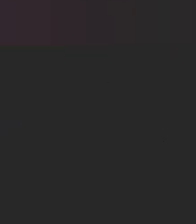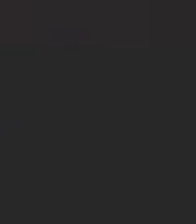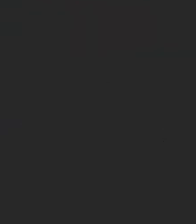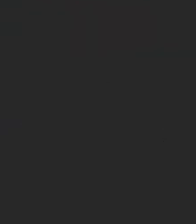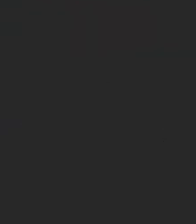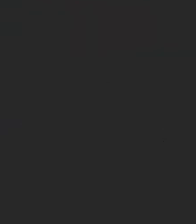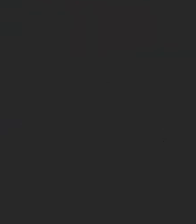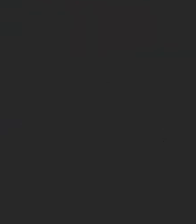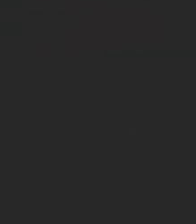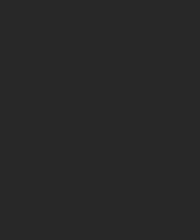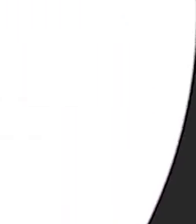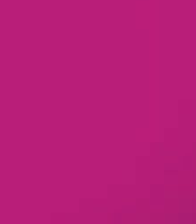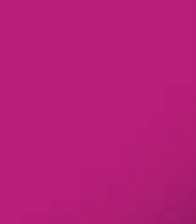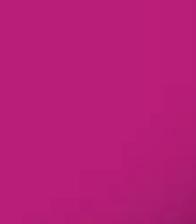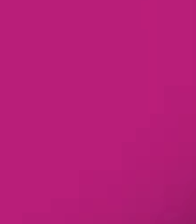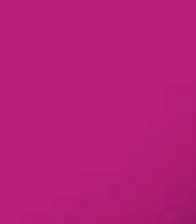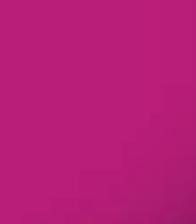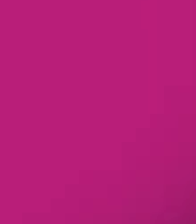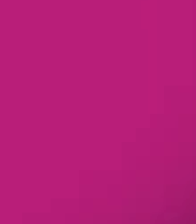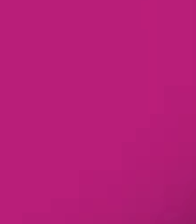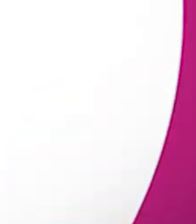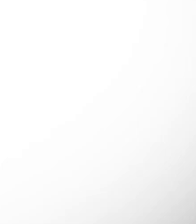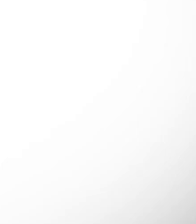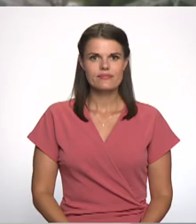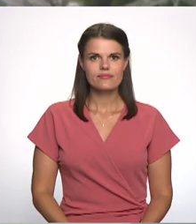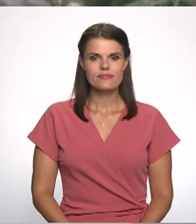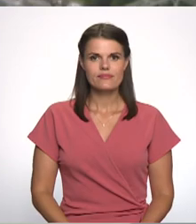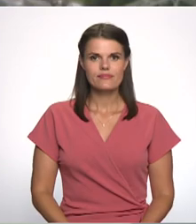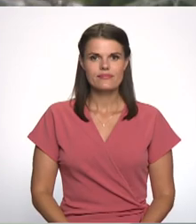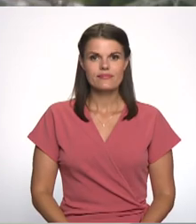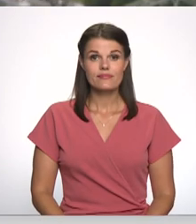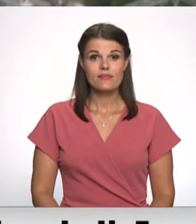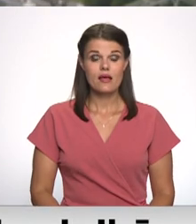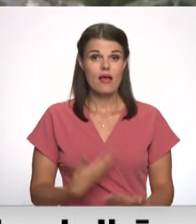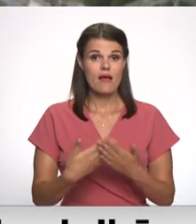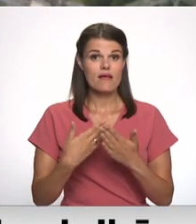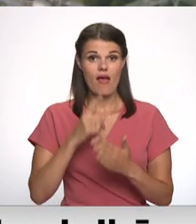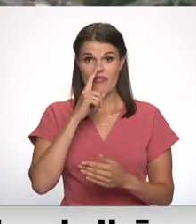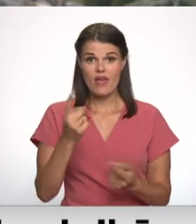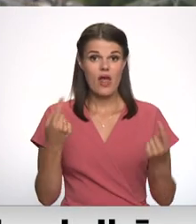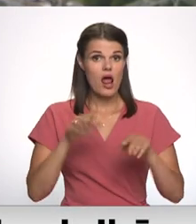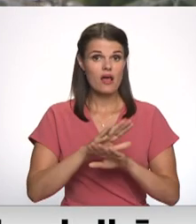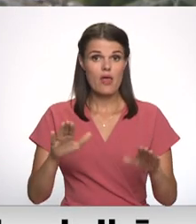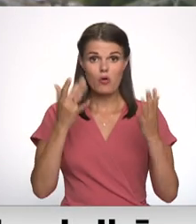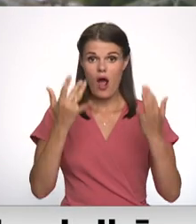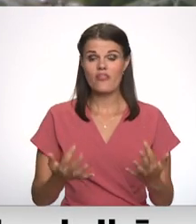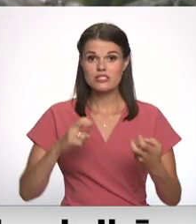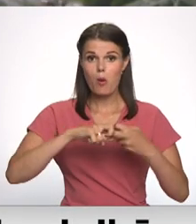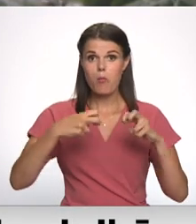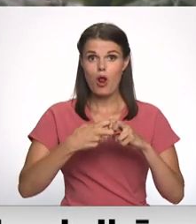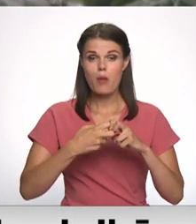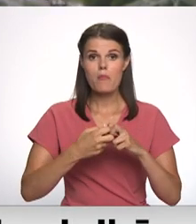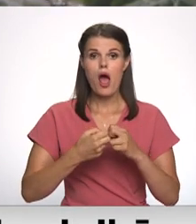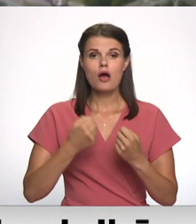Re, visi ēters ir te! Ja nedēļas laikā netiks atrisinātas problēmas ar